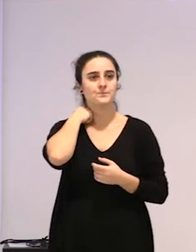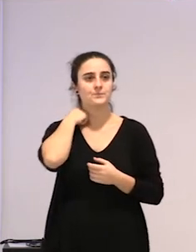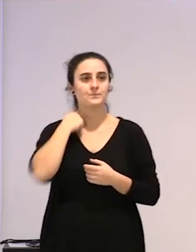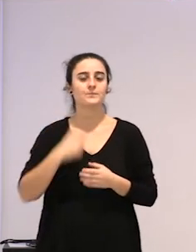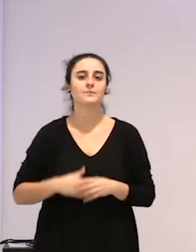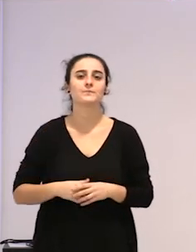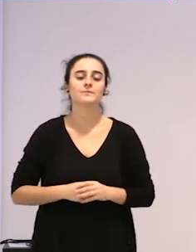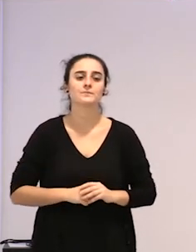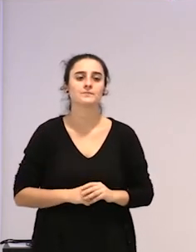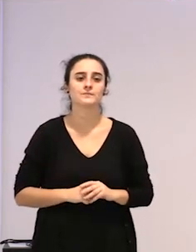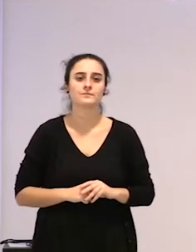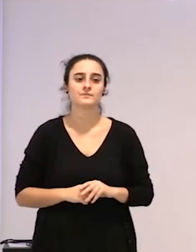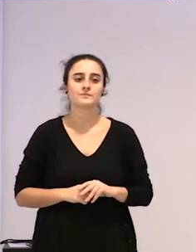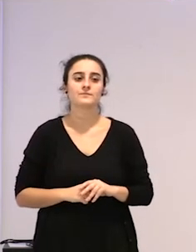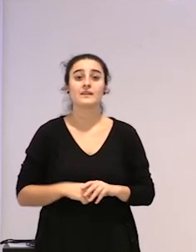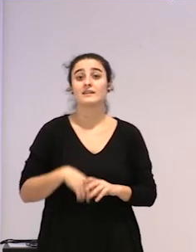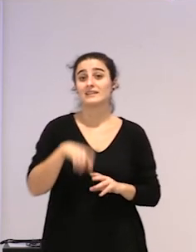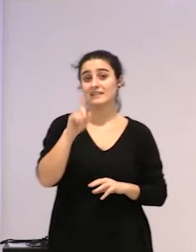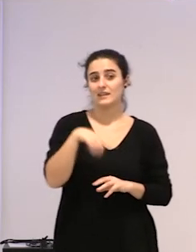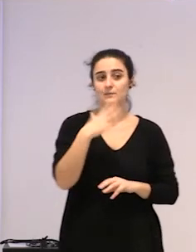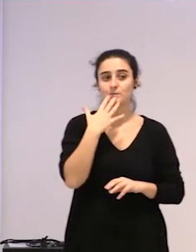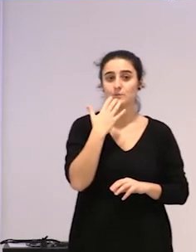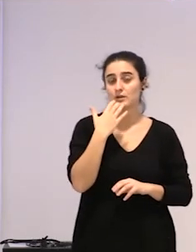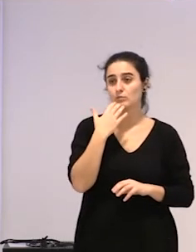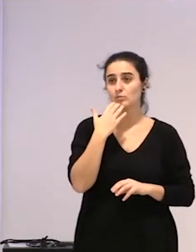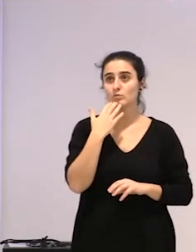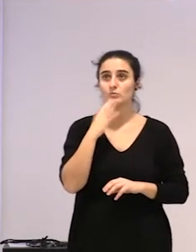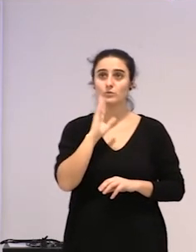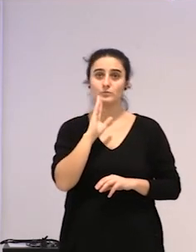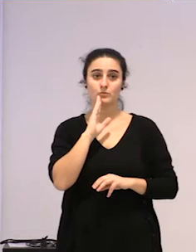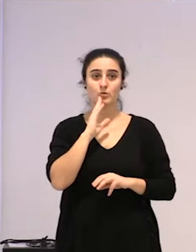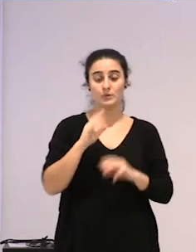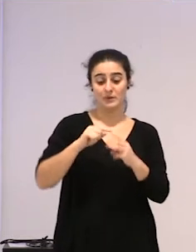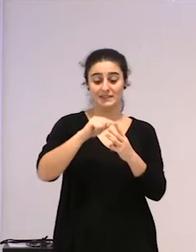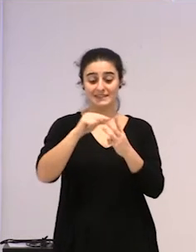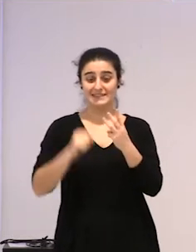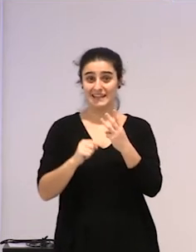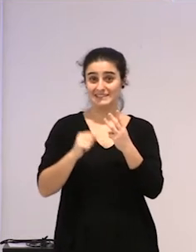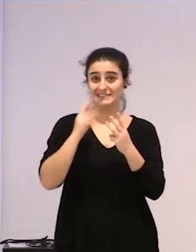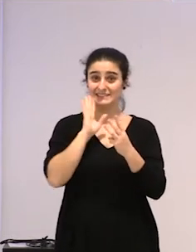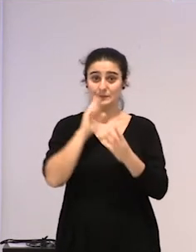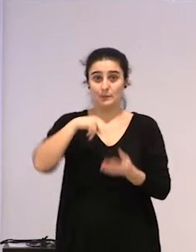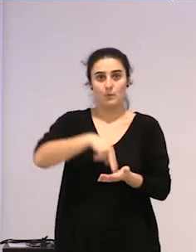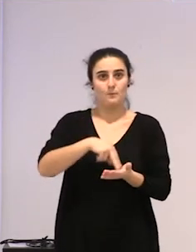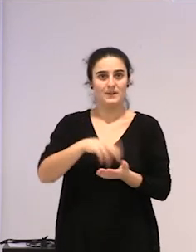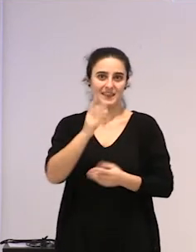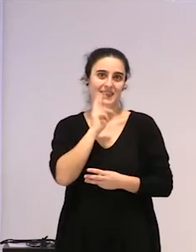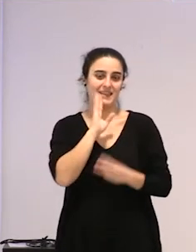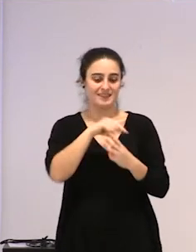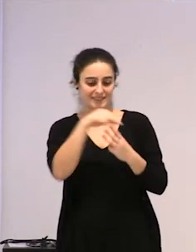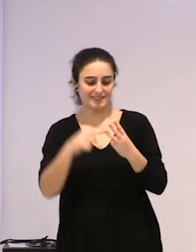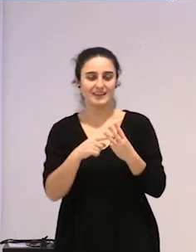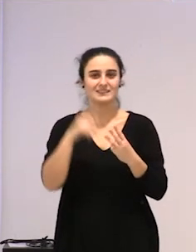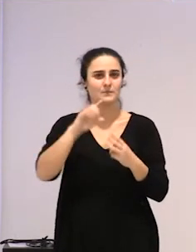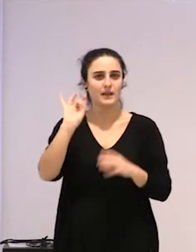bueno, baita ere, ideia, presentzia irukoitzaren ideia, hau edo, iruki gatazkatuaren ideia hau,